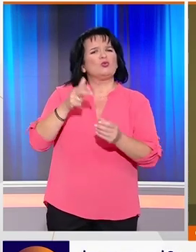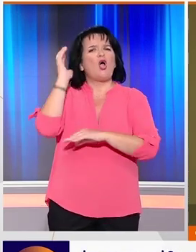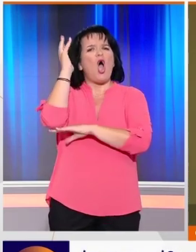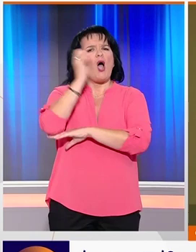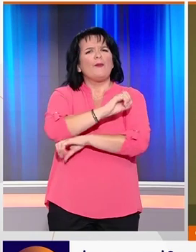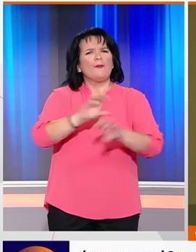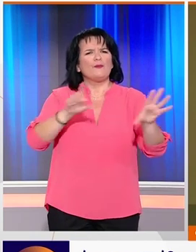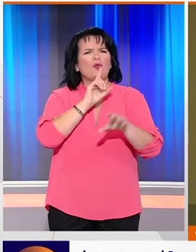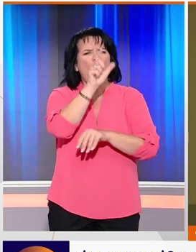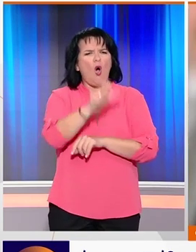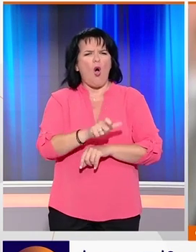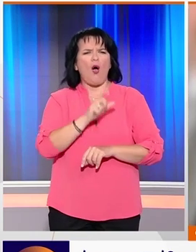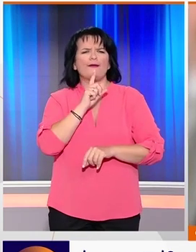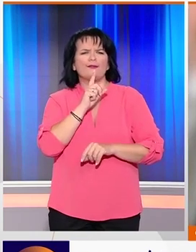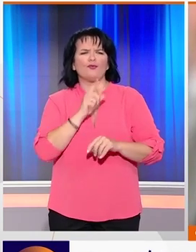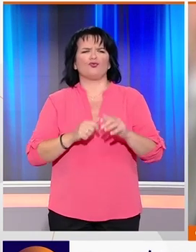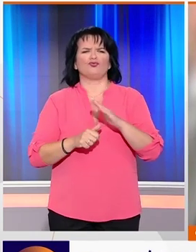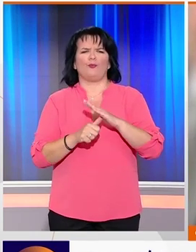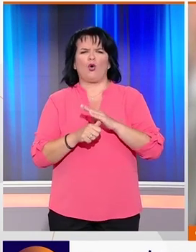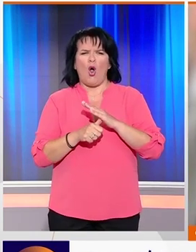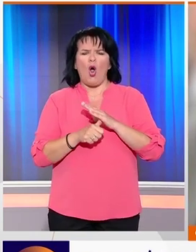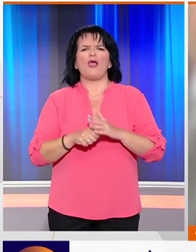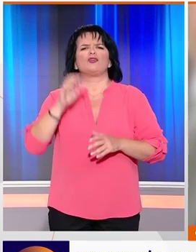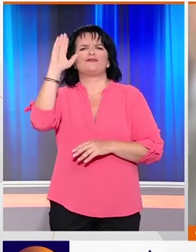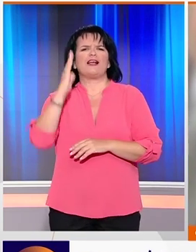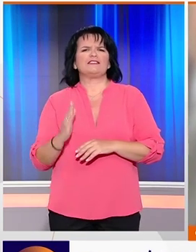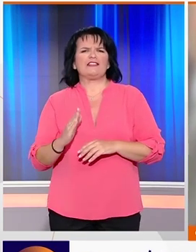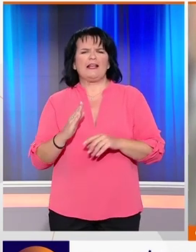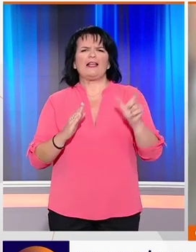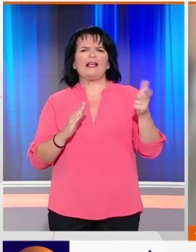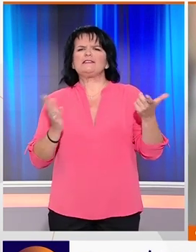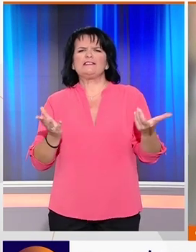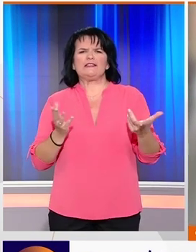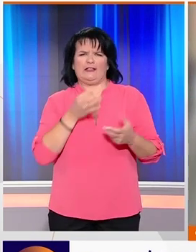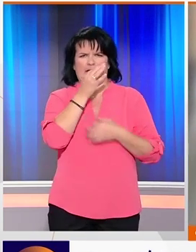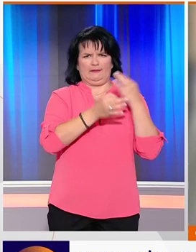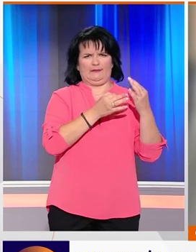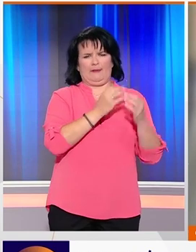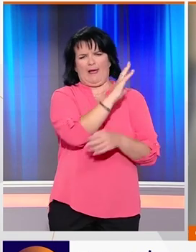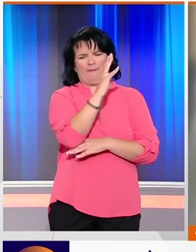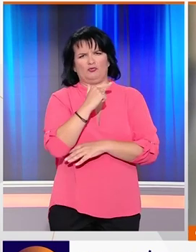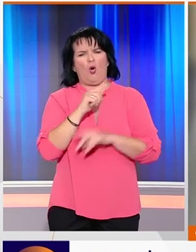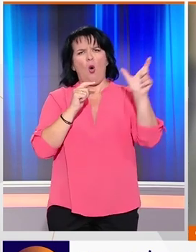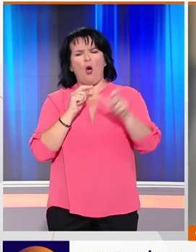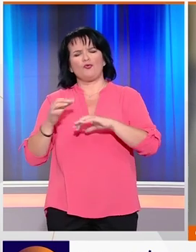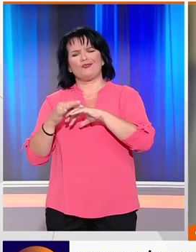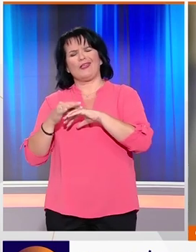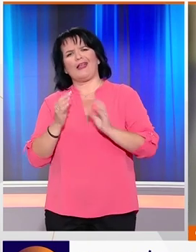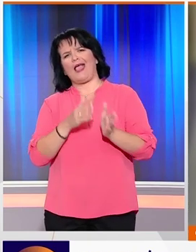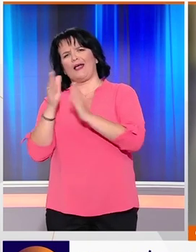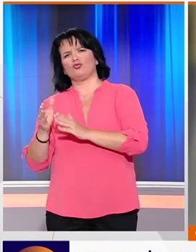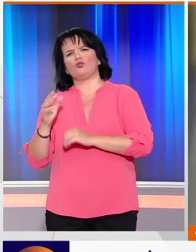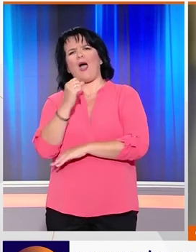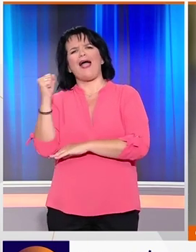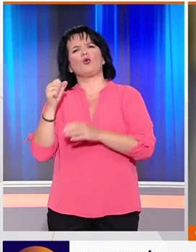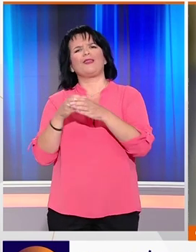ενεργοποίηση του στρατού στην επιχείρηση κατάσβεσης των πυρκαγιών ο πρόεδρος της Βραζιλίας, Ζάιχ Μπολσονάρου, διασκέδαζε με την σύζυγό του στο σοου αγροδεξιού